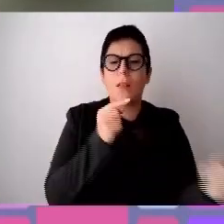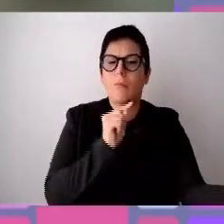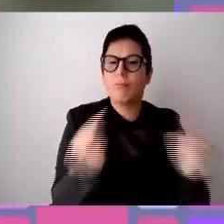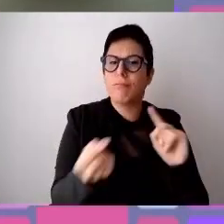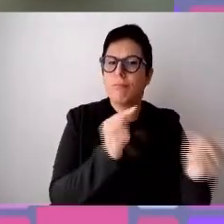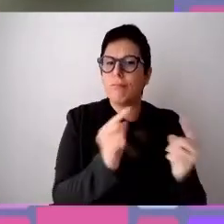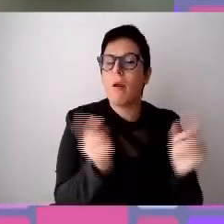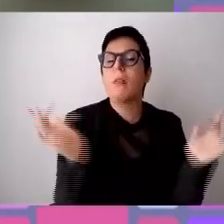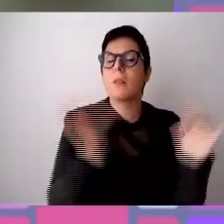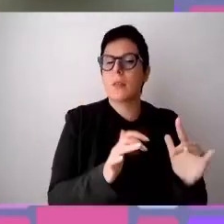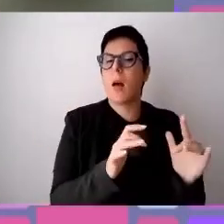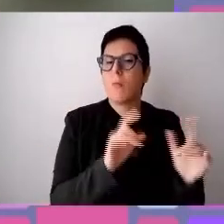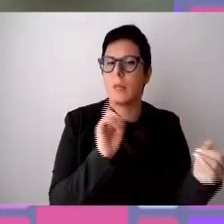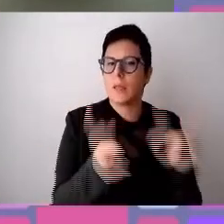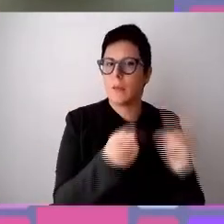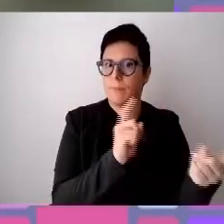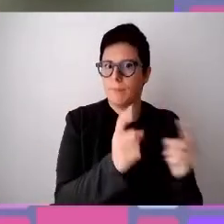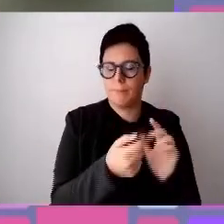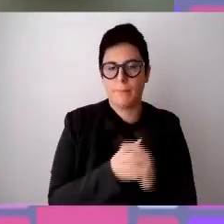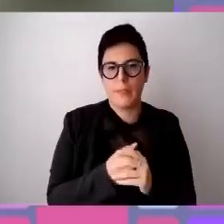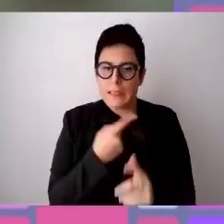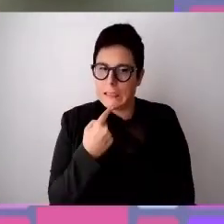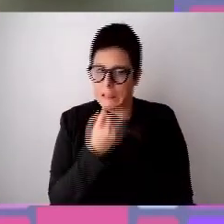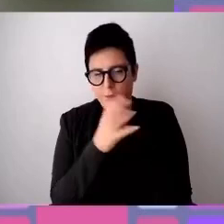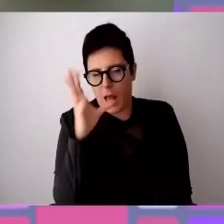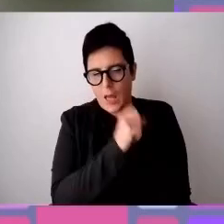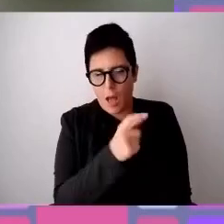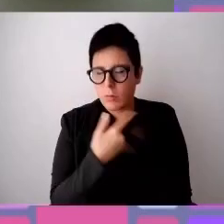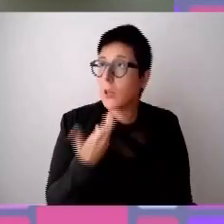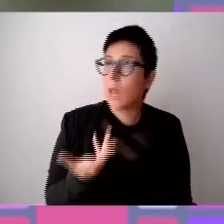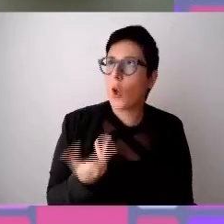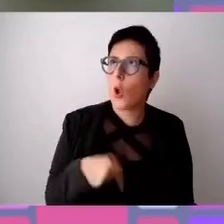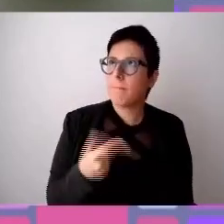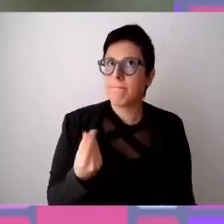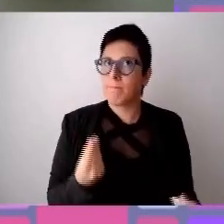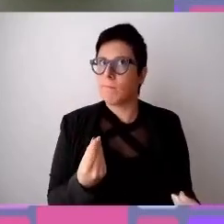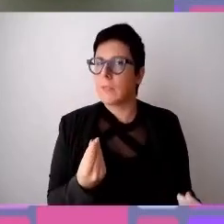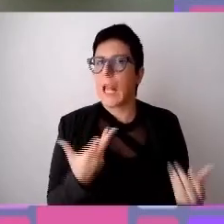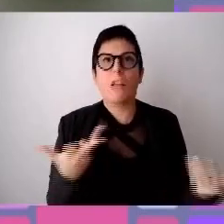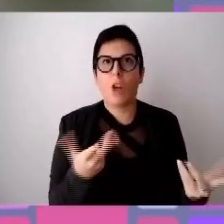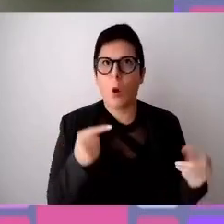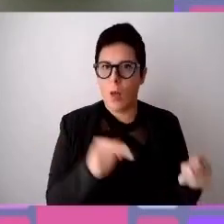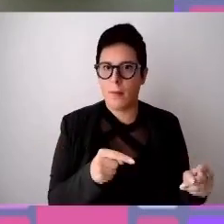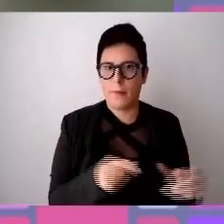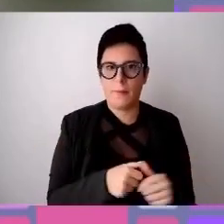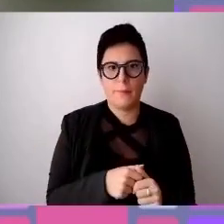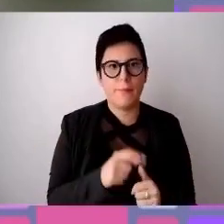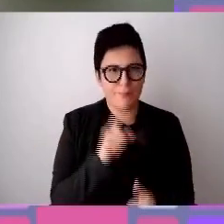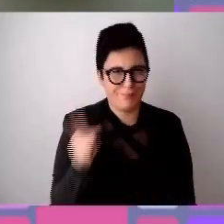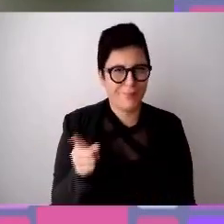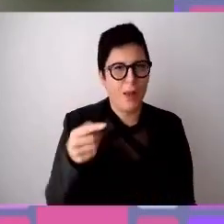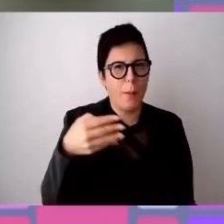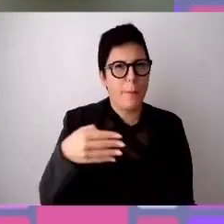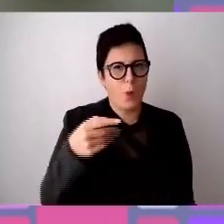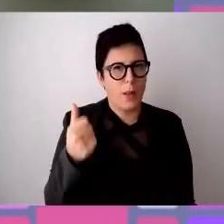qualcun altro, ma deve essere una discussione di tutti. E quindi capire dove si è. diceva poi prima Manuela, sicuramente